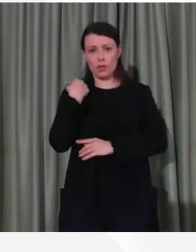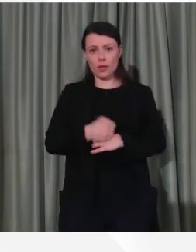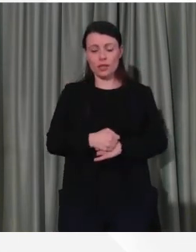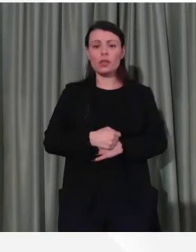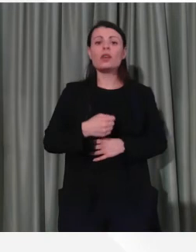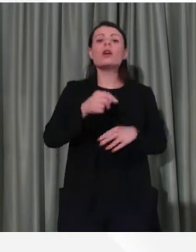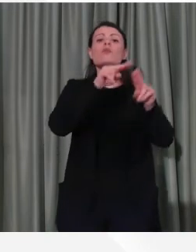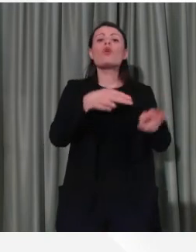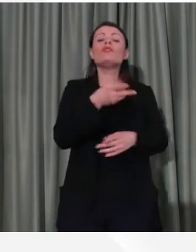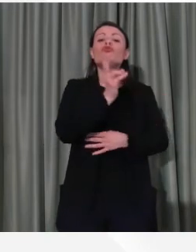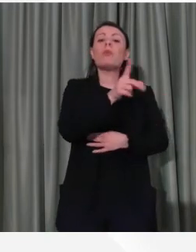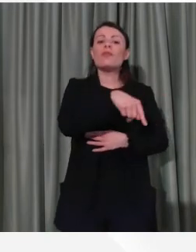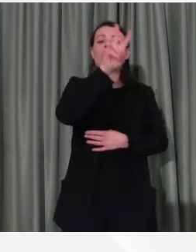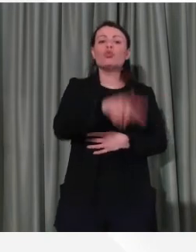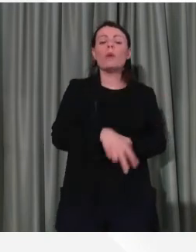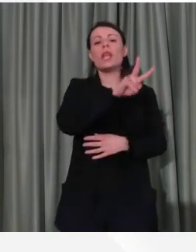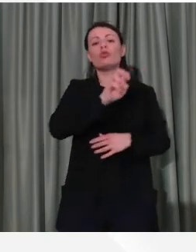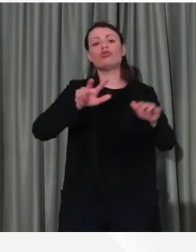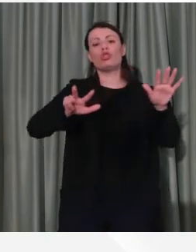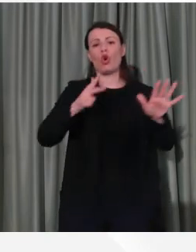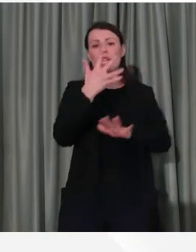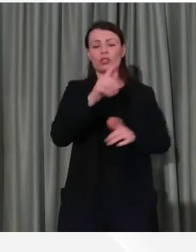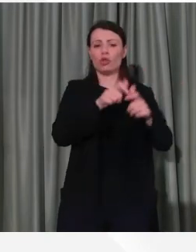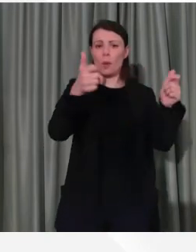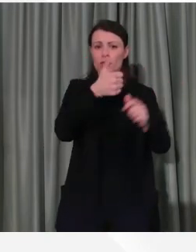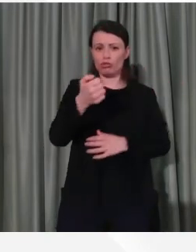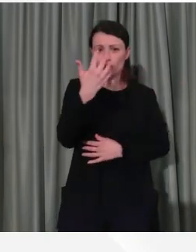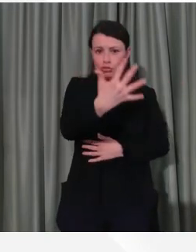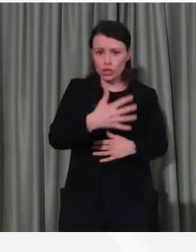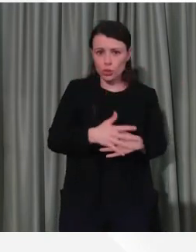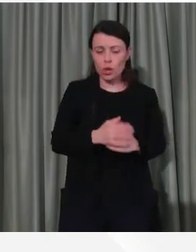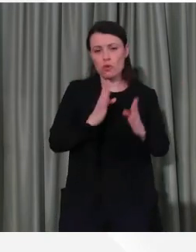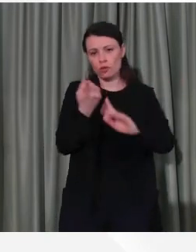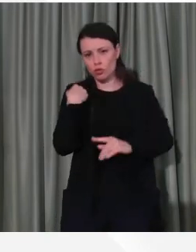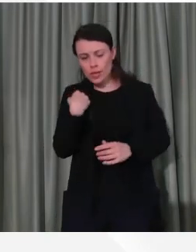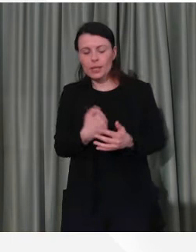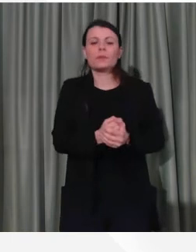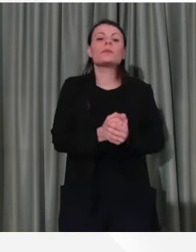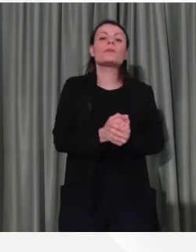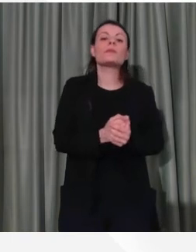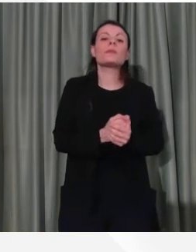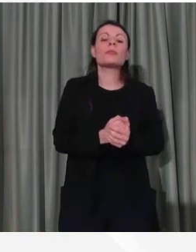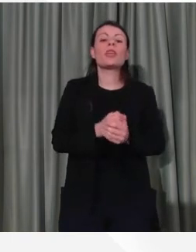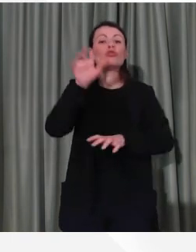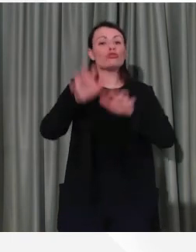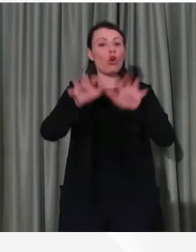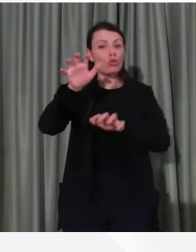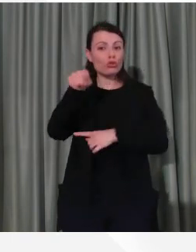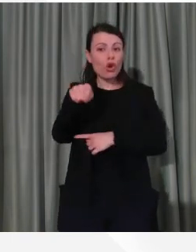provincia di Pavia 2.285 più 105 rispetto a ieri, poi abbiamo Sondrio con